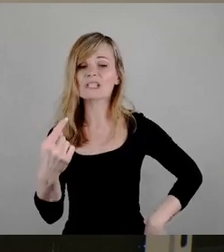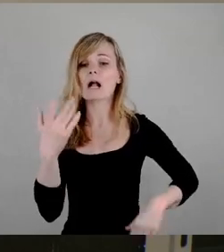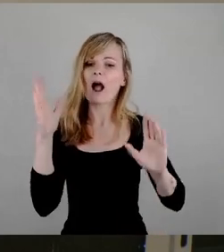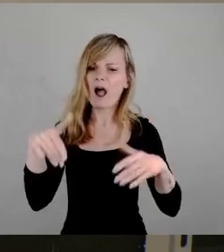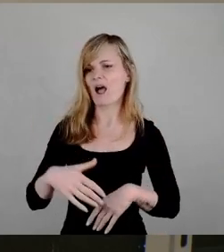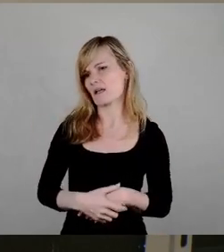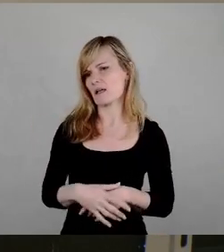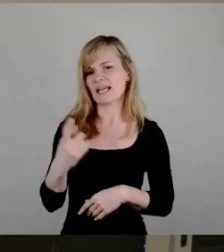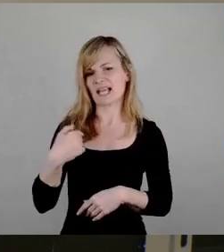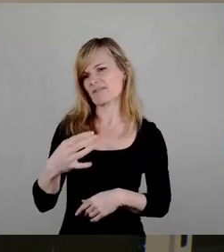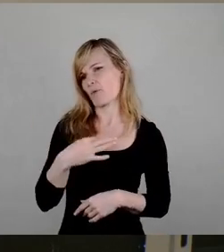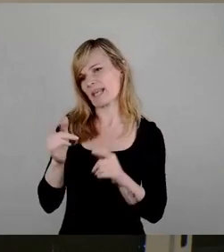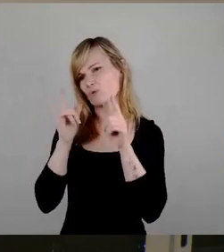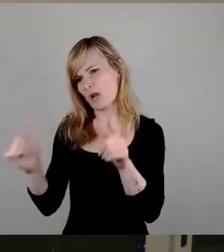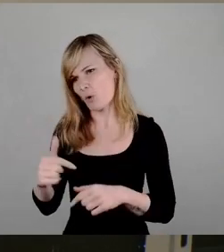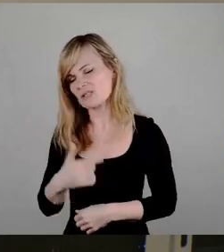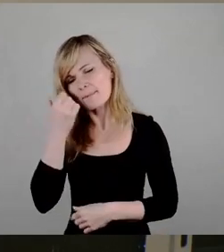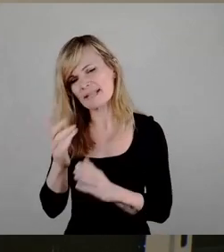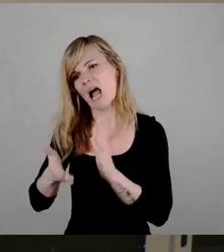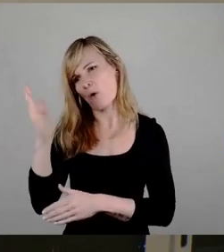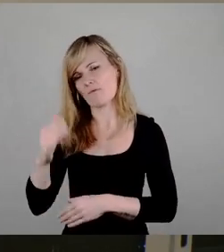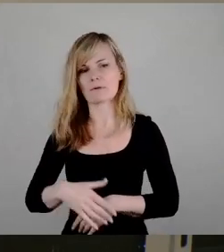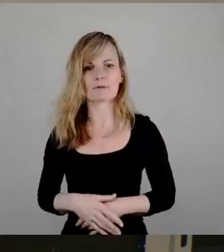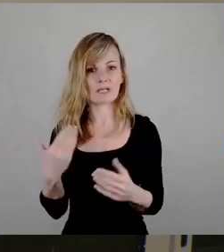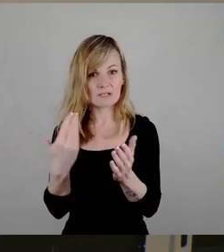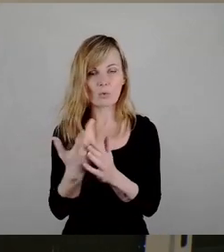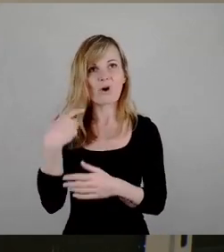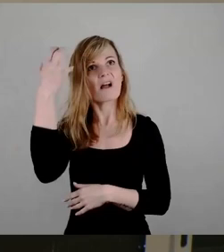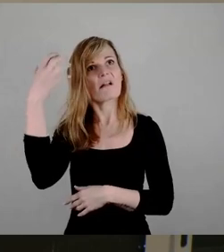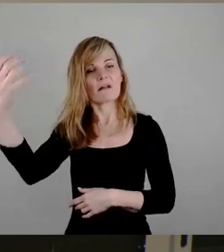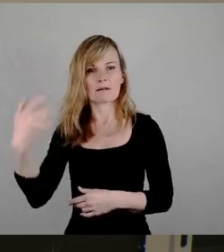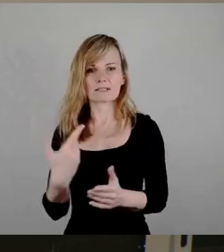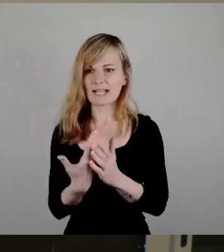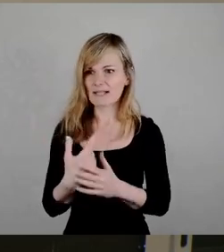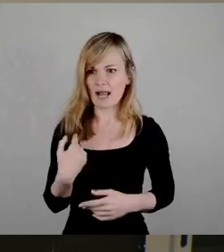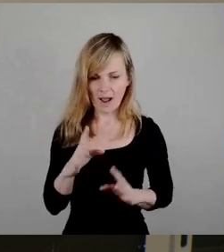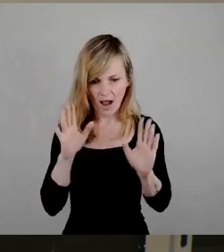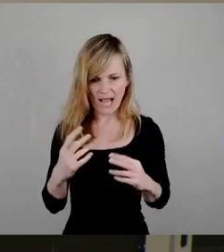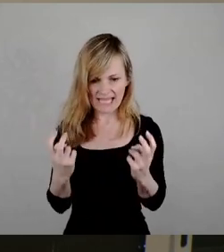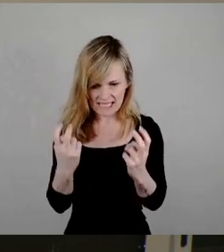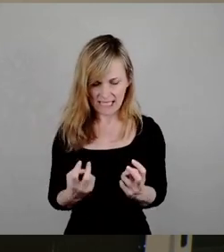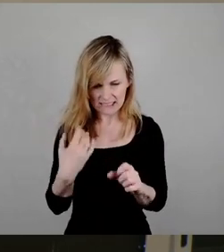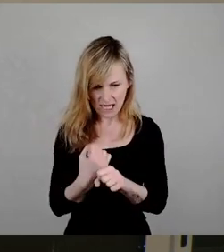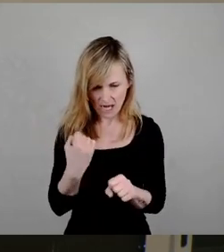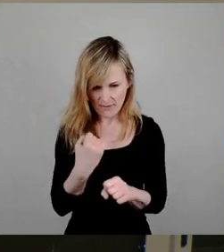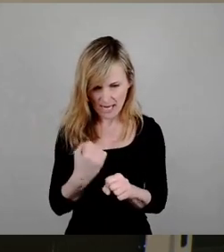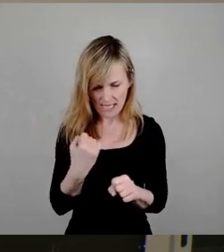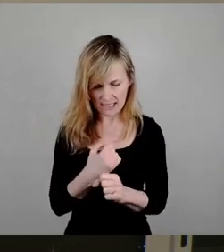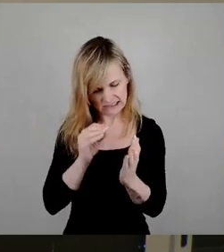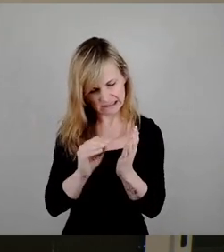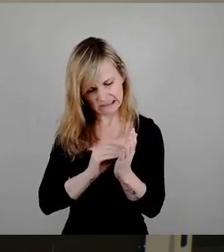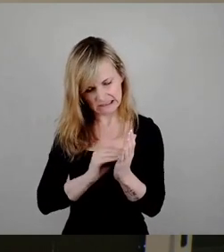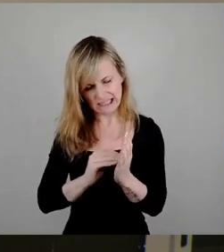das ist uns zu laut, hörst mal auf. Weil das die Fiktion ist. Deswegen setzen wir uns hin und arbeiten 70 Stadträtinnen und